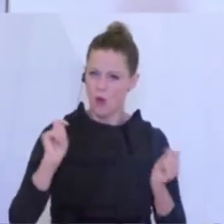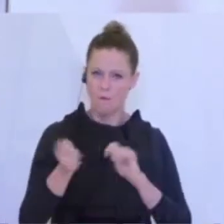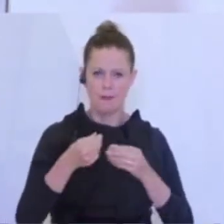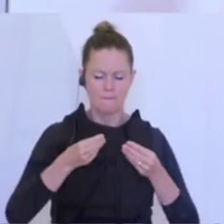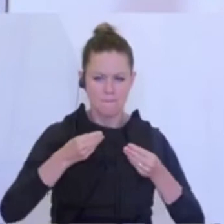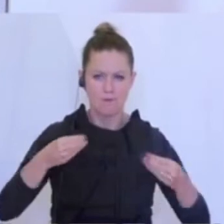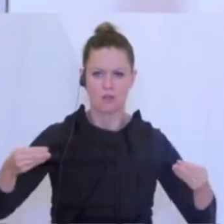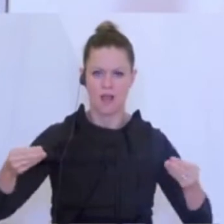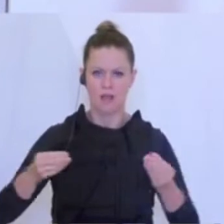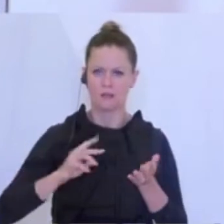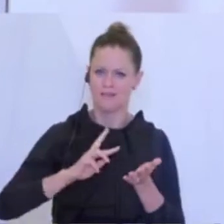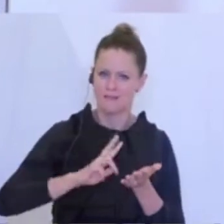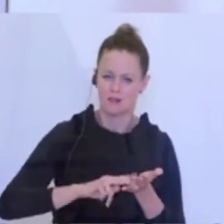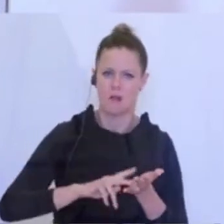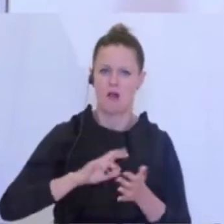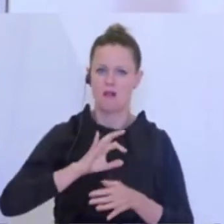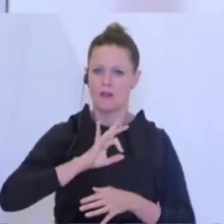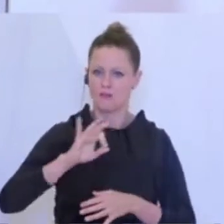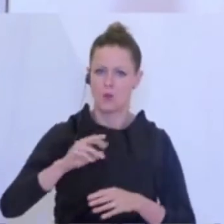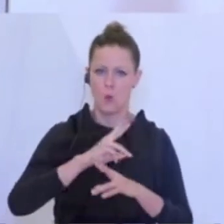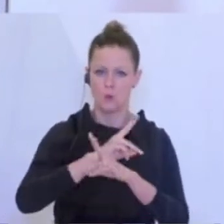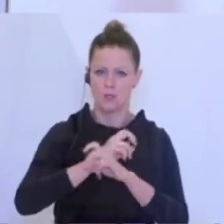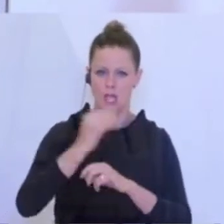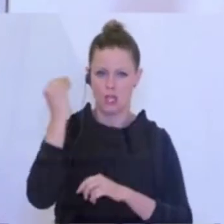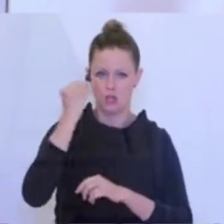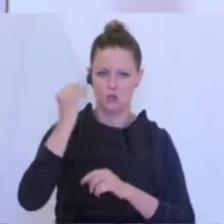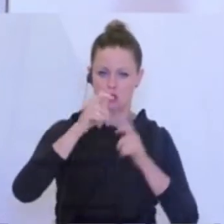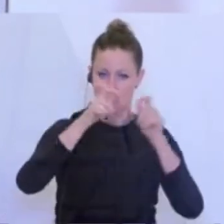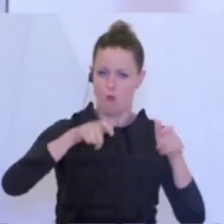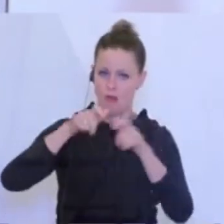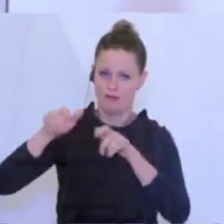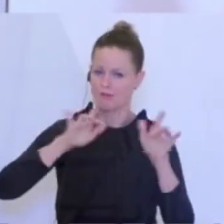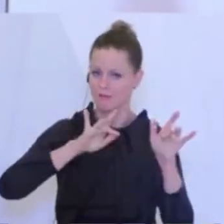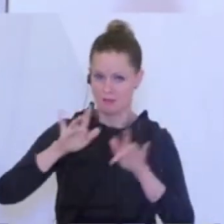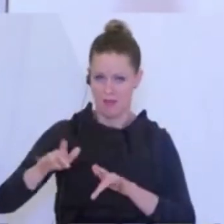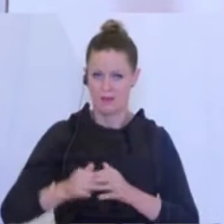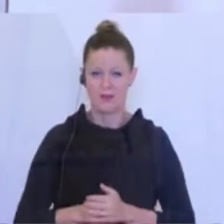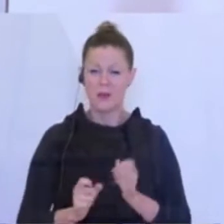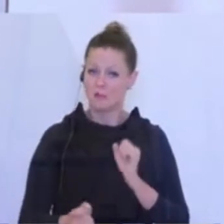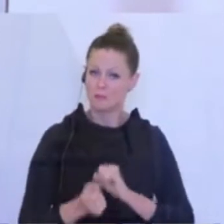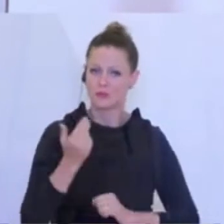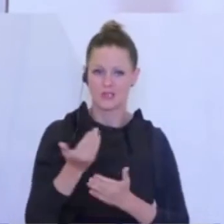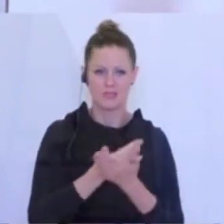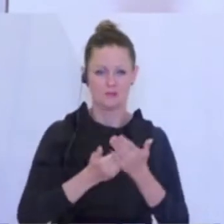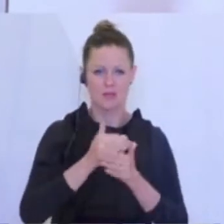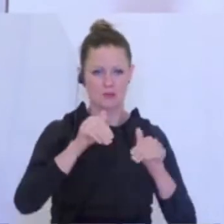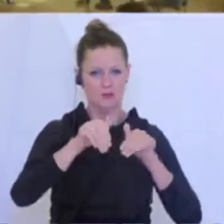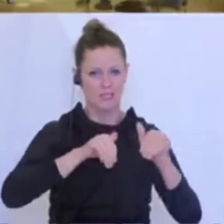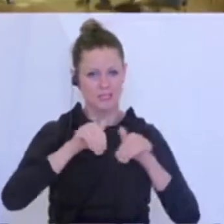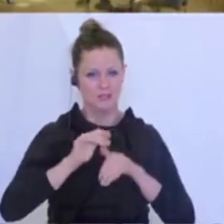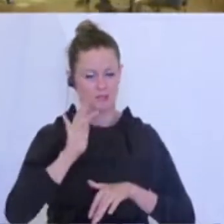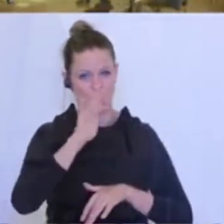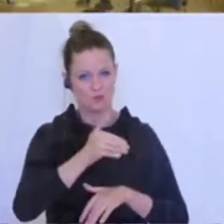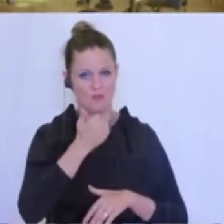Digitalisierungsschub für die österreichischen Schulen sein. Und ich darf mich ganz besonders beim Bildungsminister dafür bedanken,